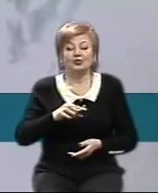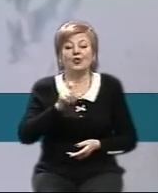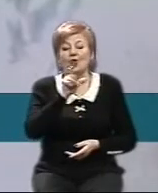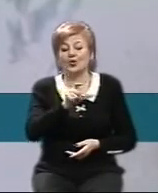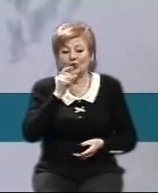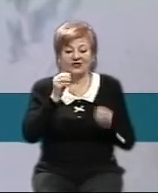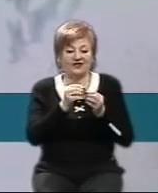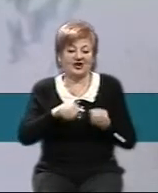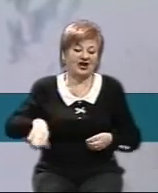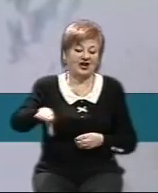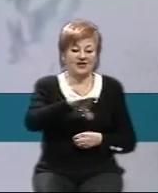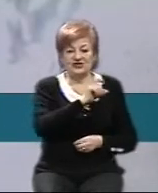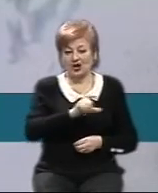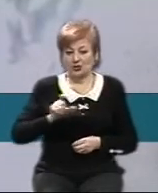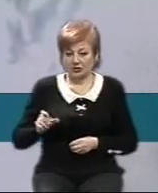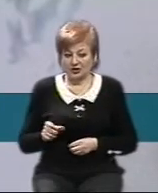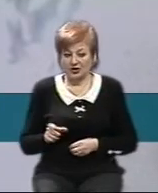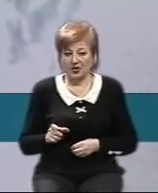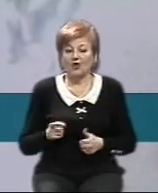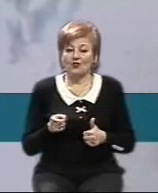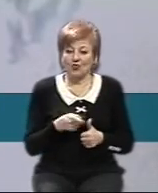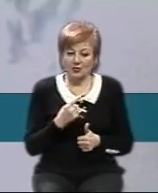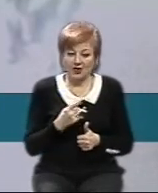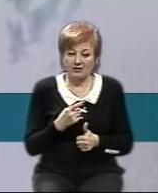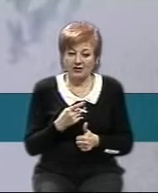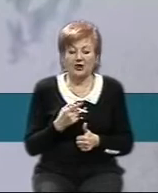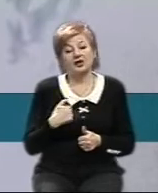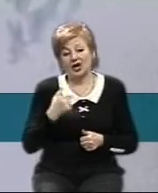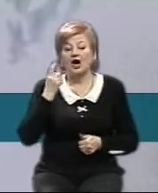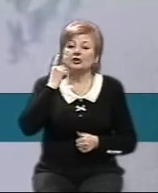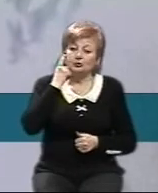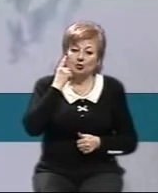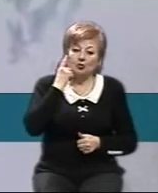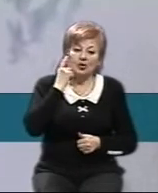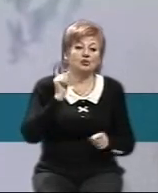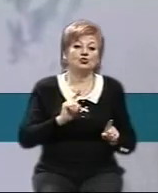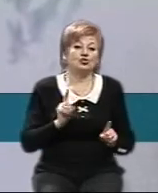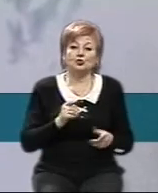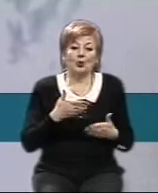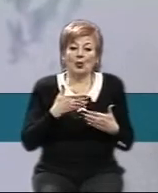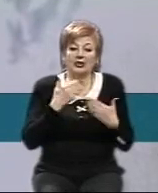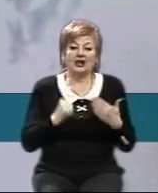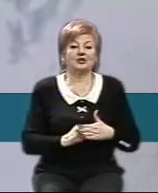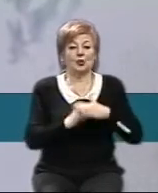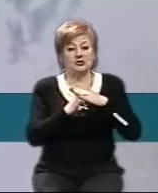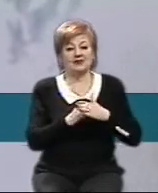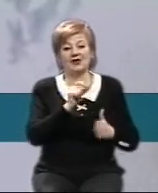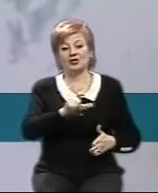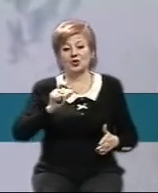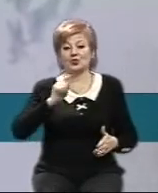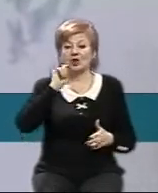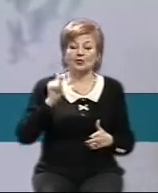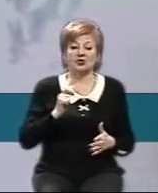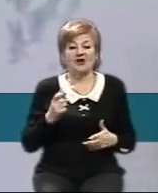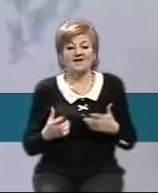і всі інші громадяни. По-перше, я думаю, що, ну, насправді, немає підстав громадянам України взагалі